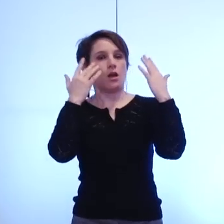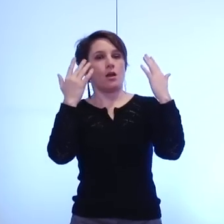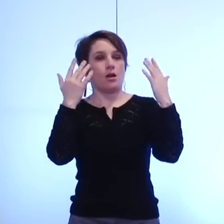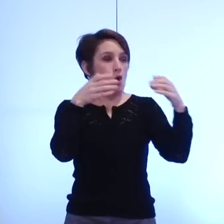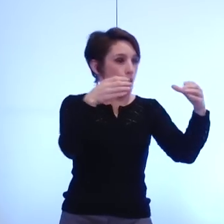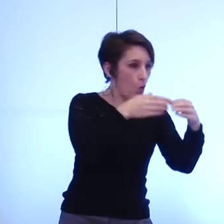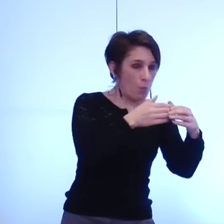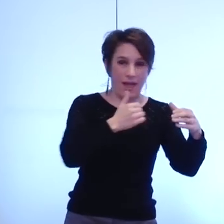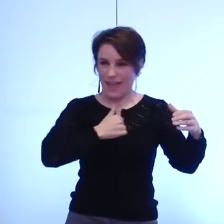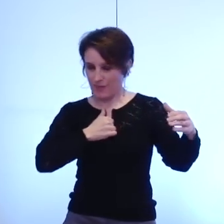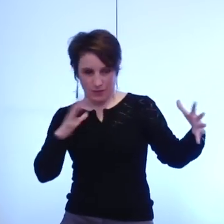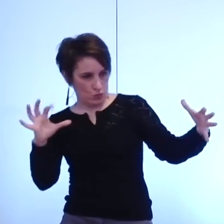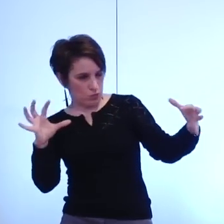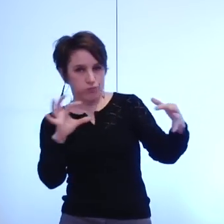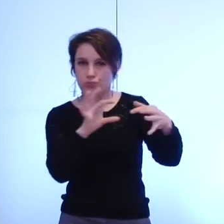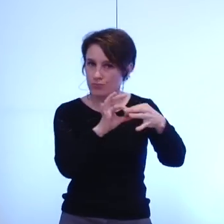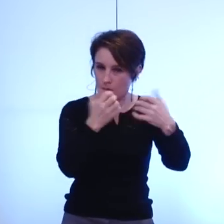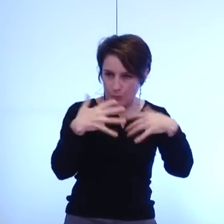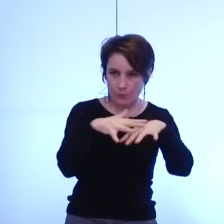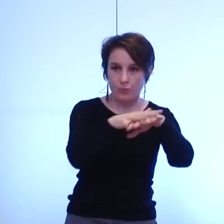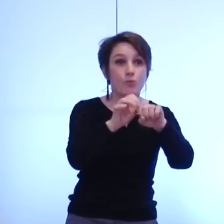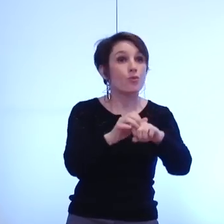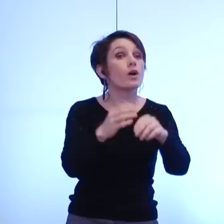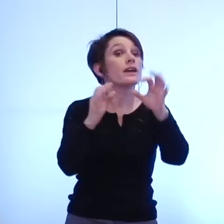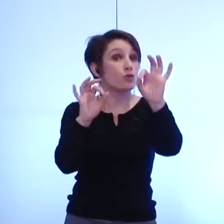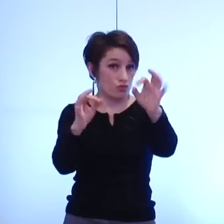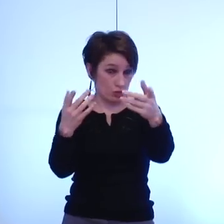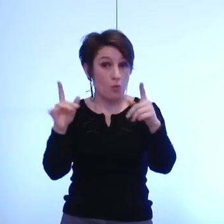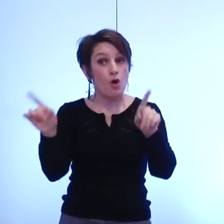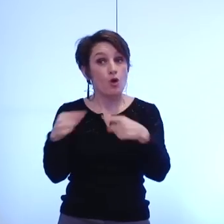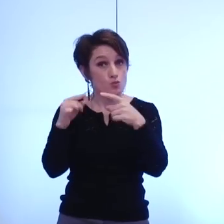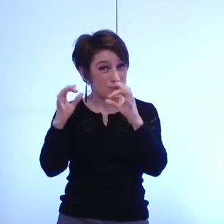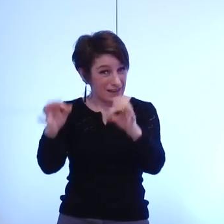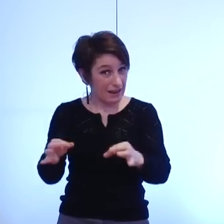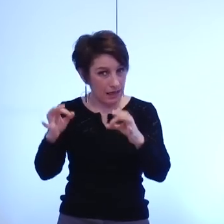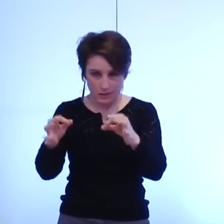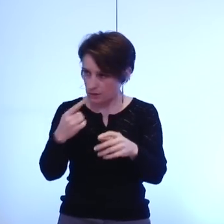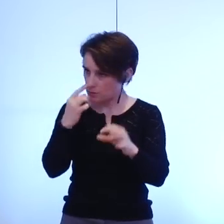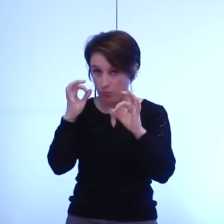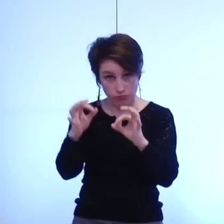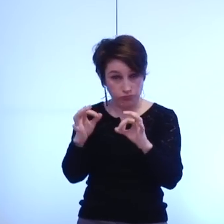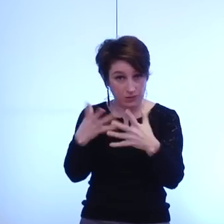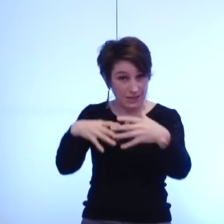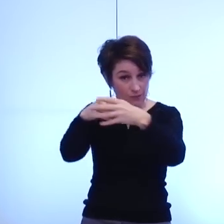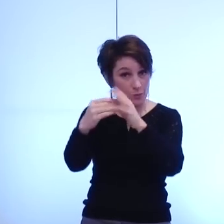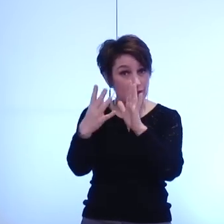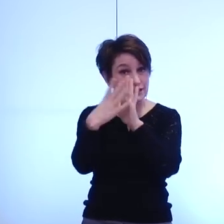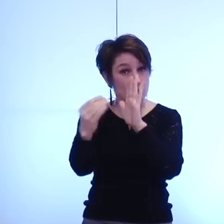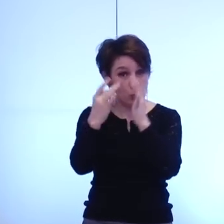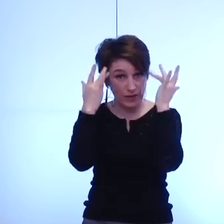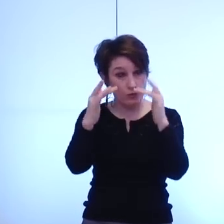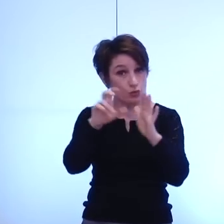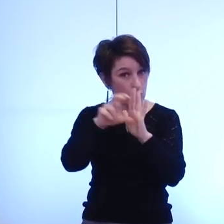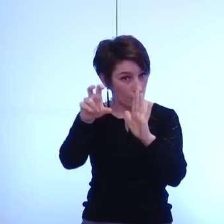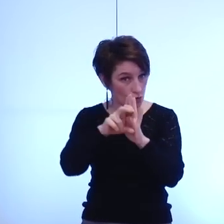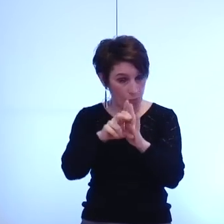et les individus que nous considérons que la musique classique participe à la diversité du modèle culturel grenoblois et la ville est